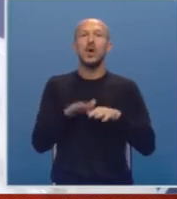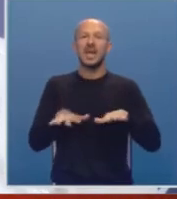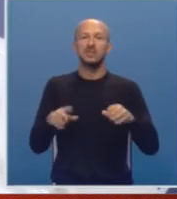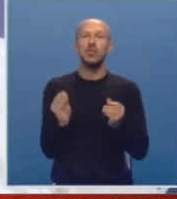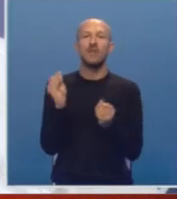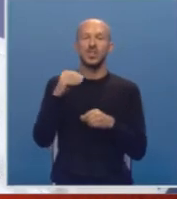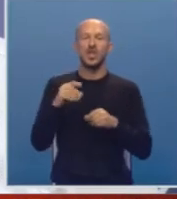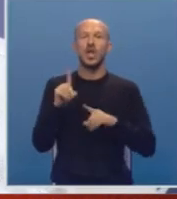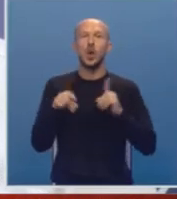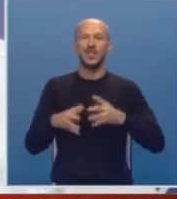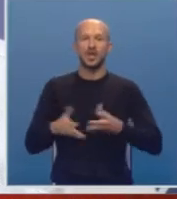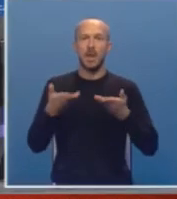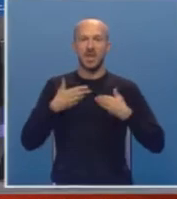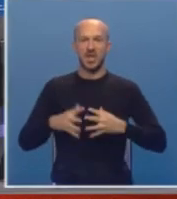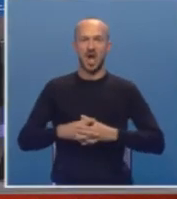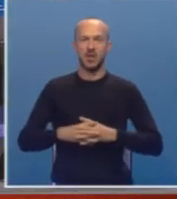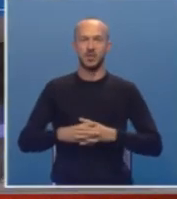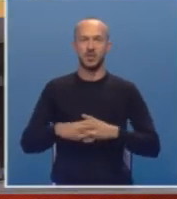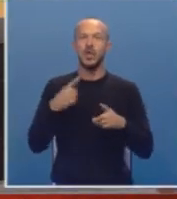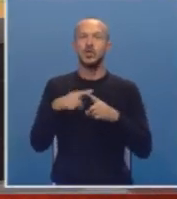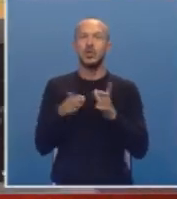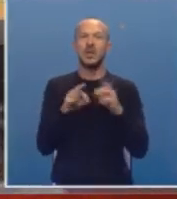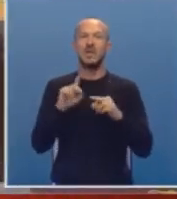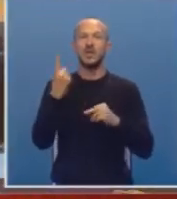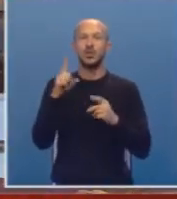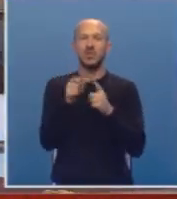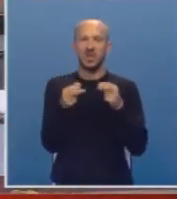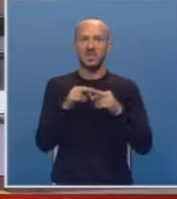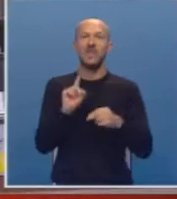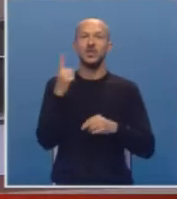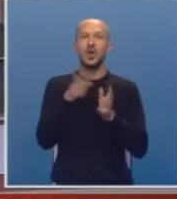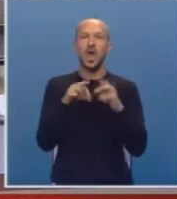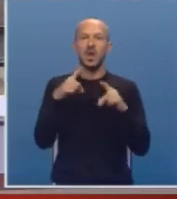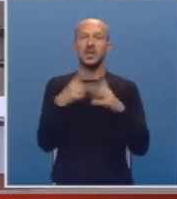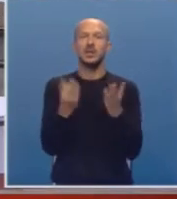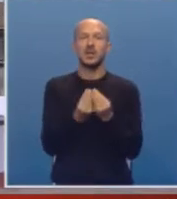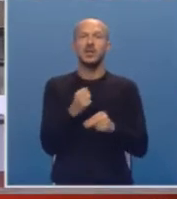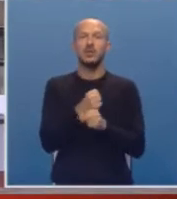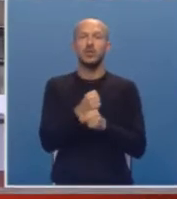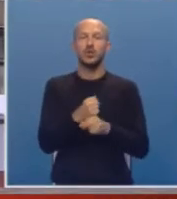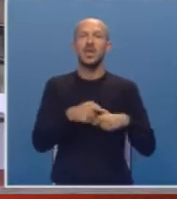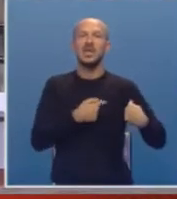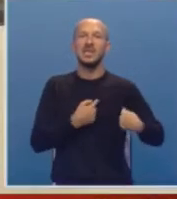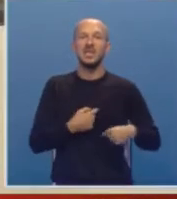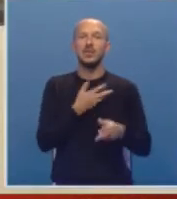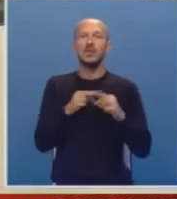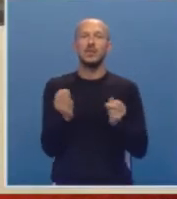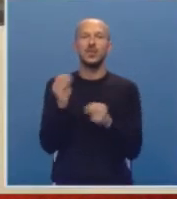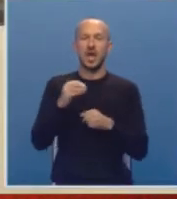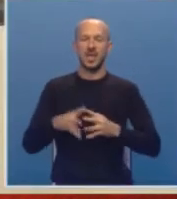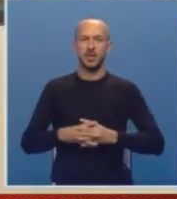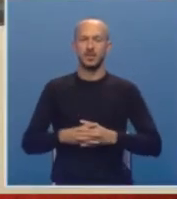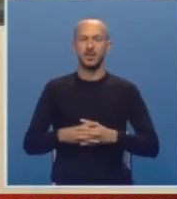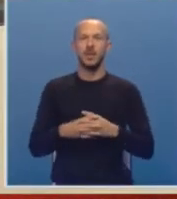određena primanja. S obzirom na visoku inflaciju, većina lokalnih zajednica podržala je inicijativu za povećanje.